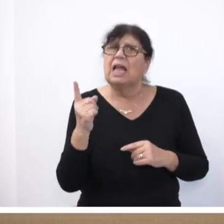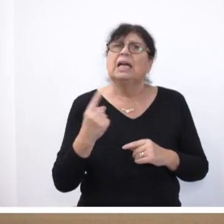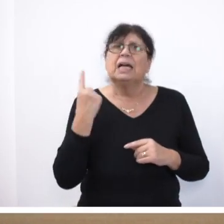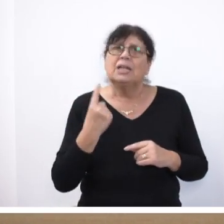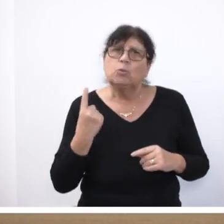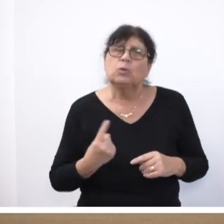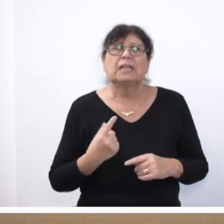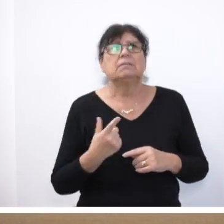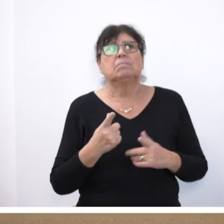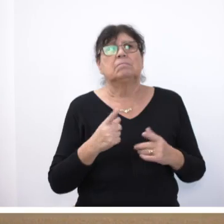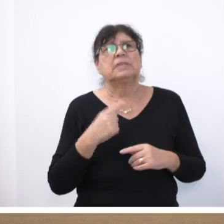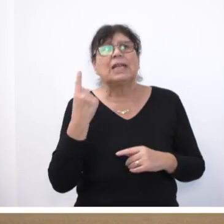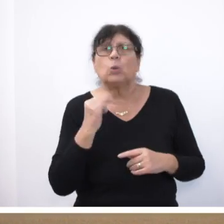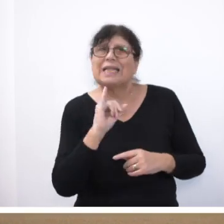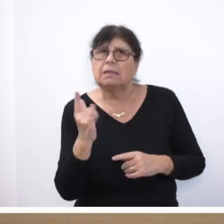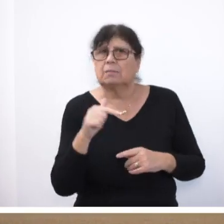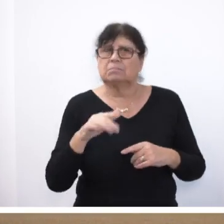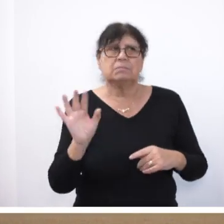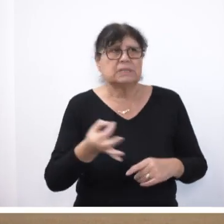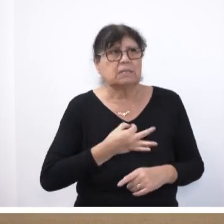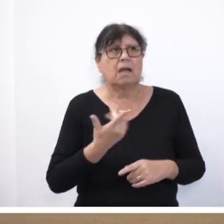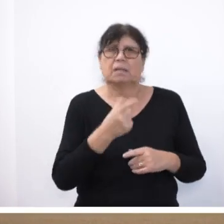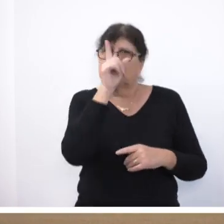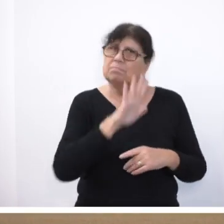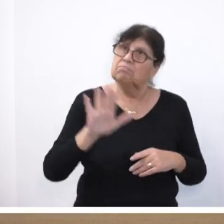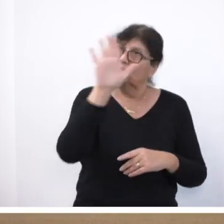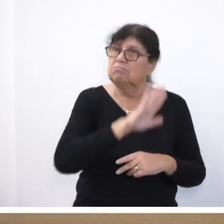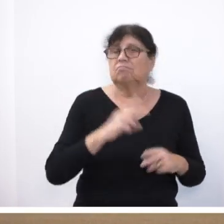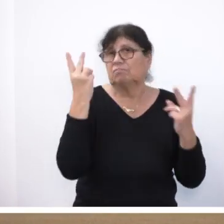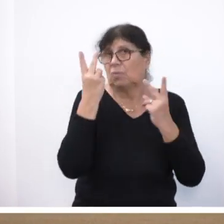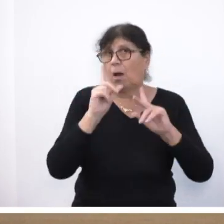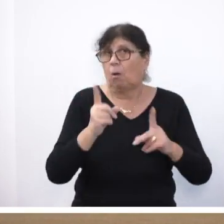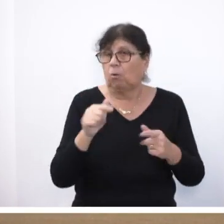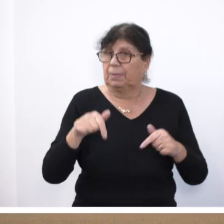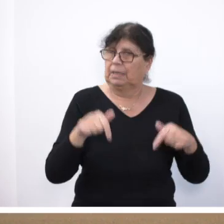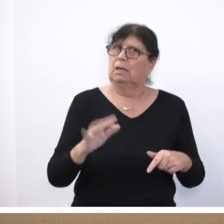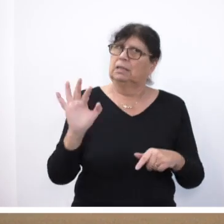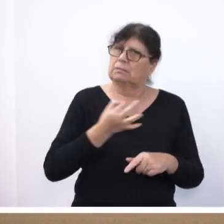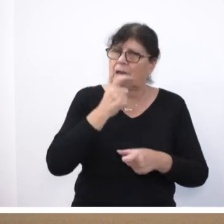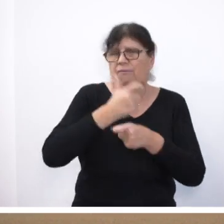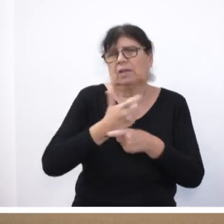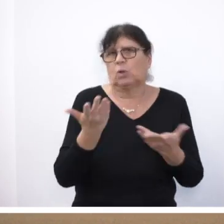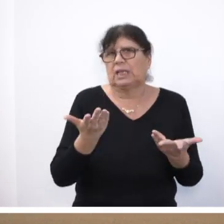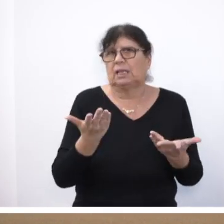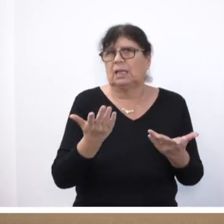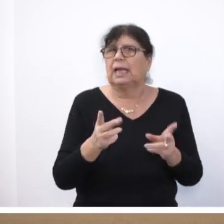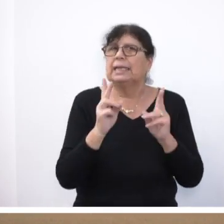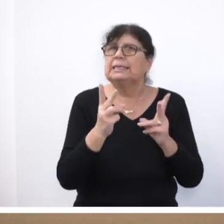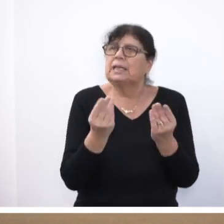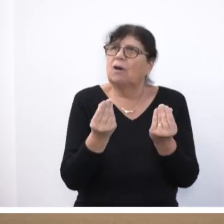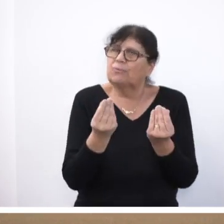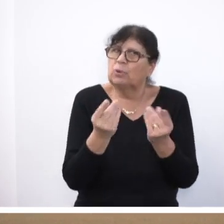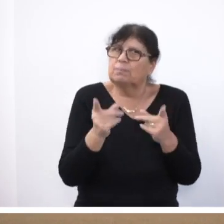Jüdinnen sich im Saarland, Deutschland natürlich auch, aber wir sind ja hier für das Saarland verantwortlich, sicher fühlen müssen.